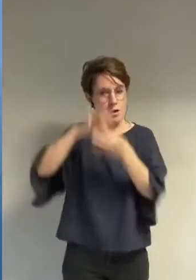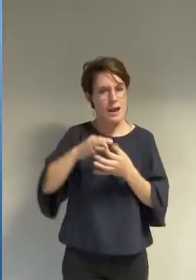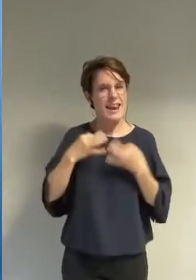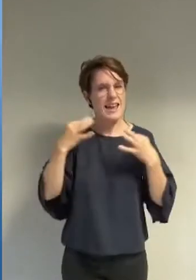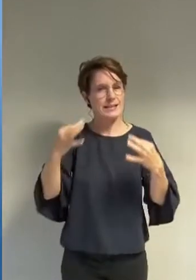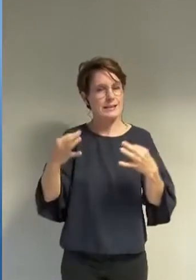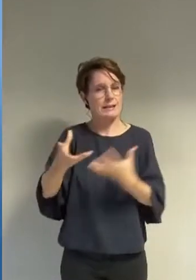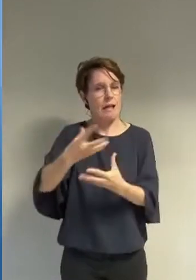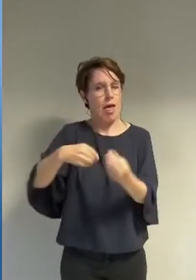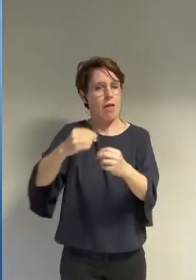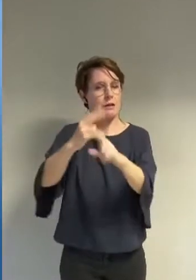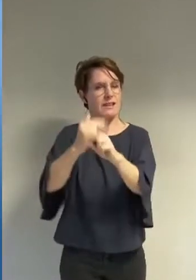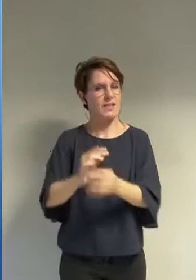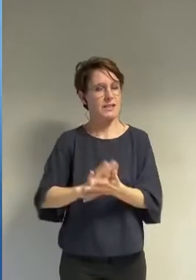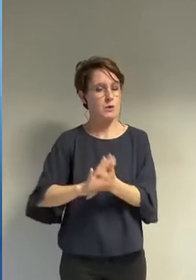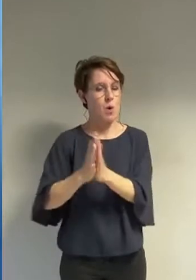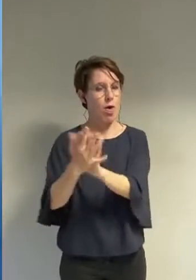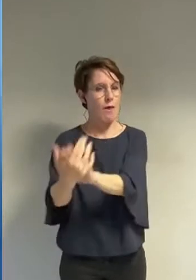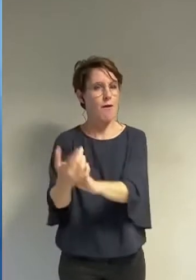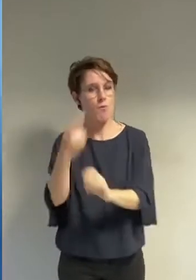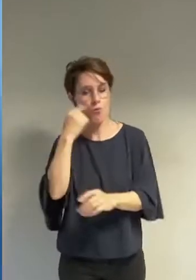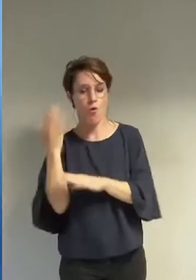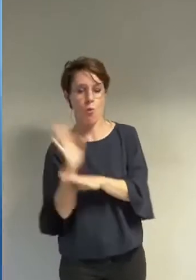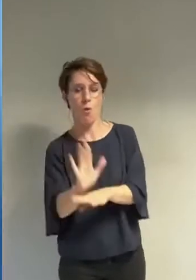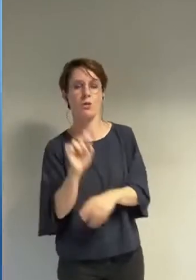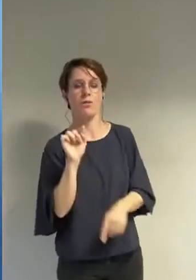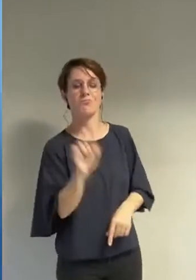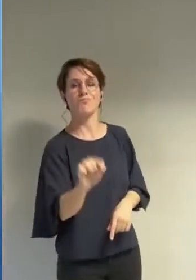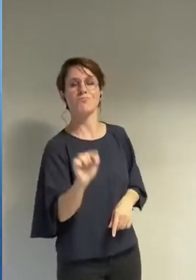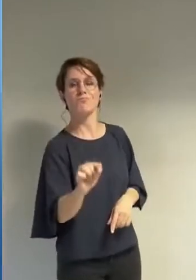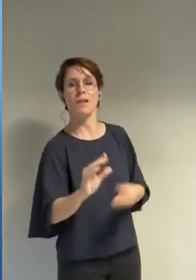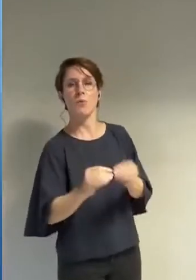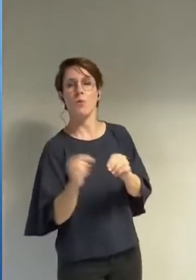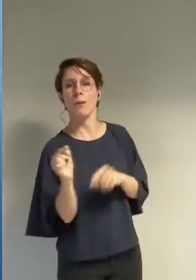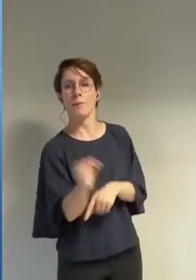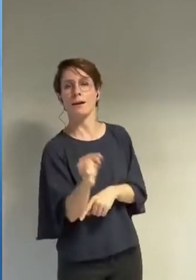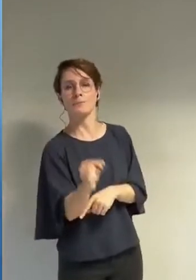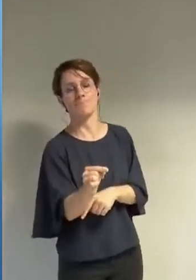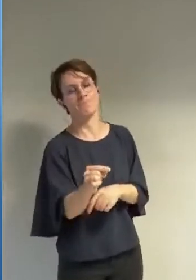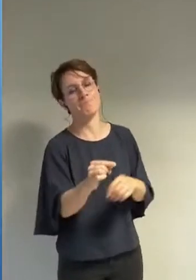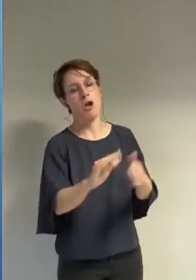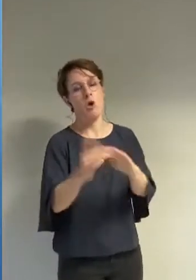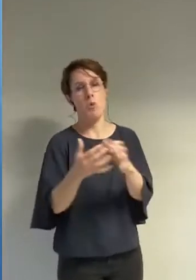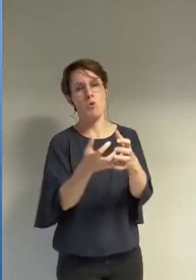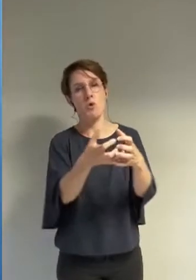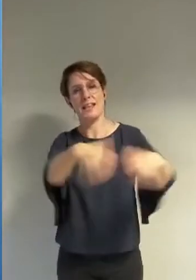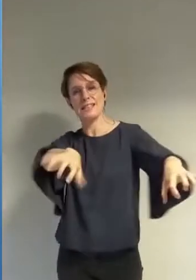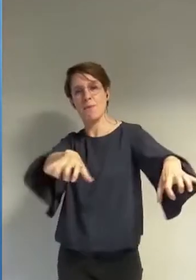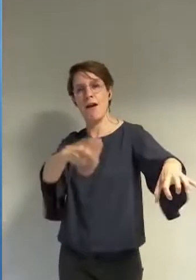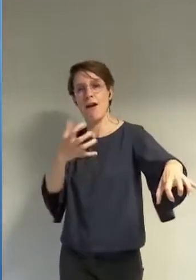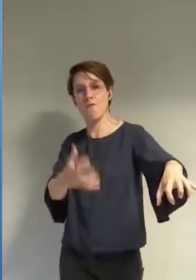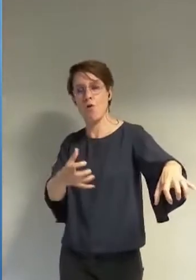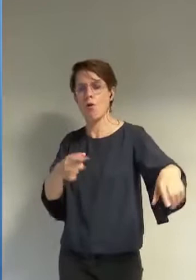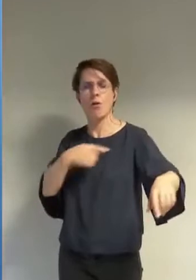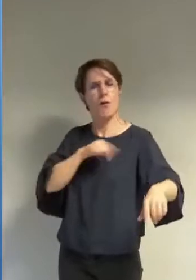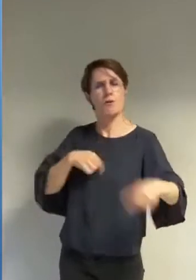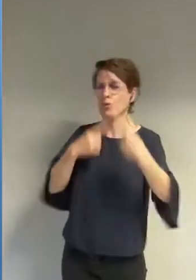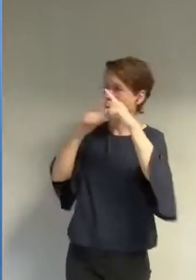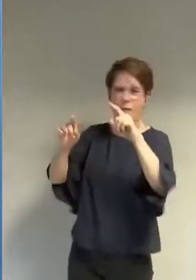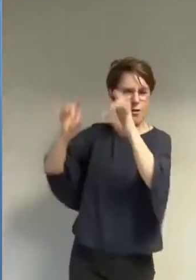afin de pointer un ennemi de l'intérieur sur fond de délire séparatiste loin de nous